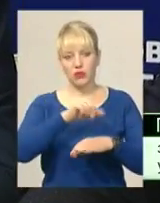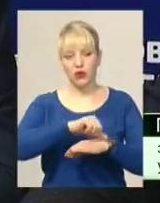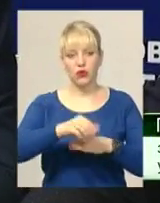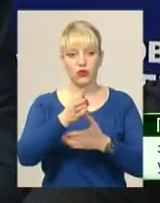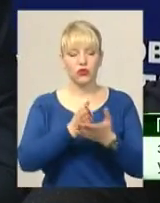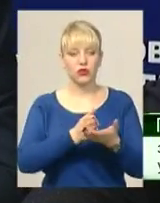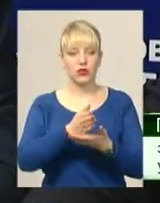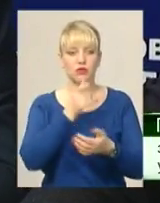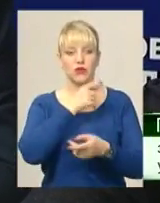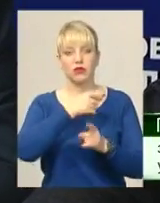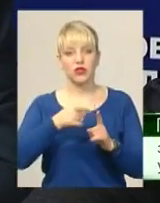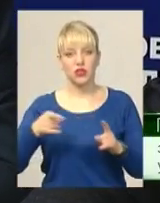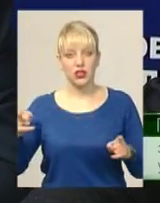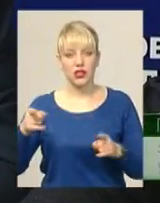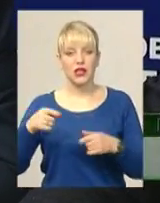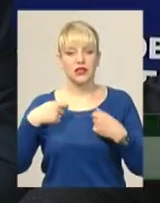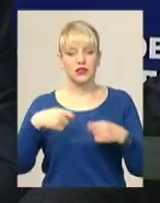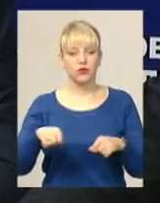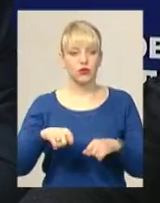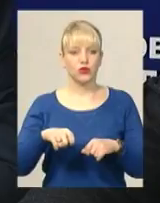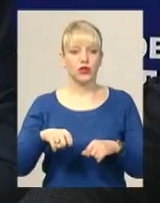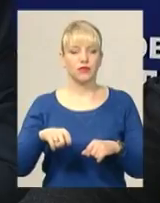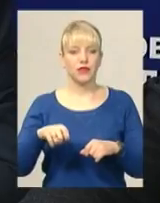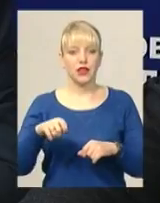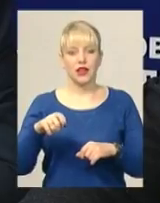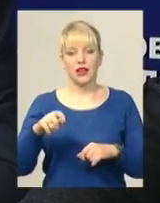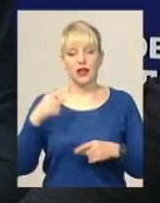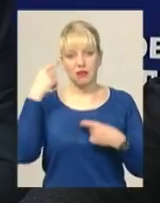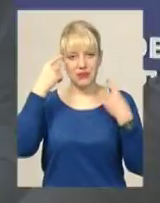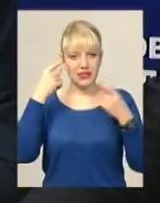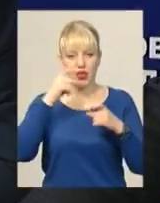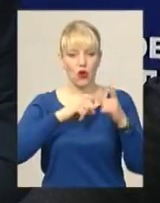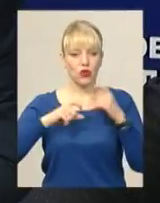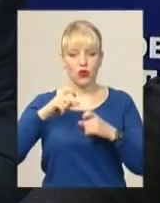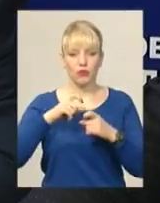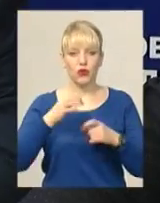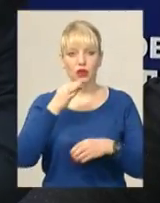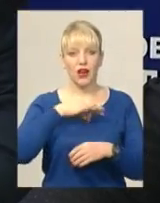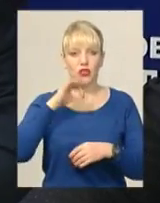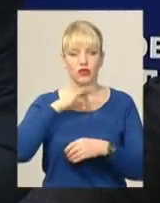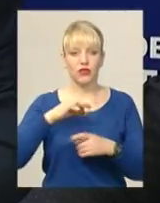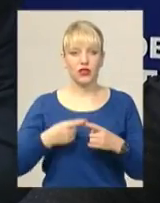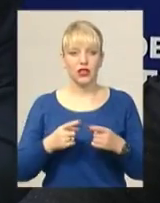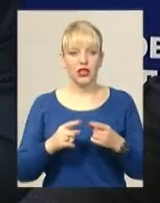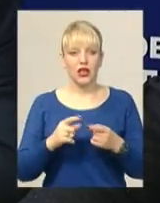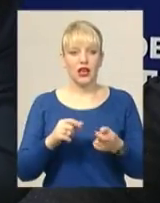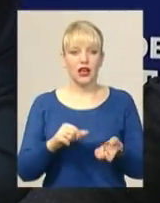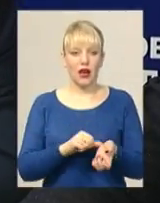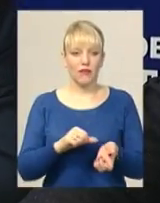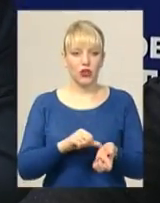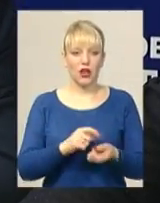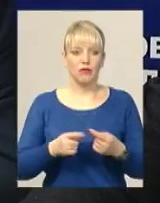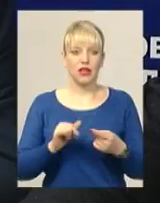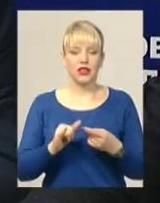під час збуту психотропної речовини амфітаміну. Крім цього, було затримано ще одного